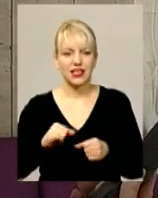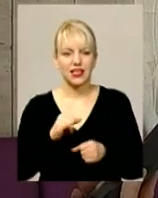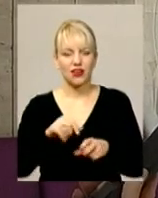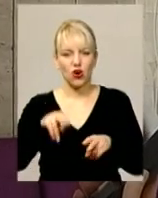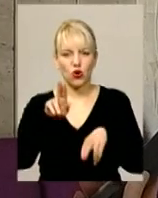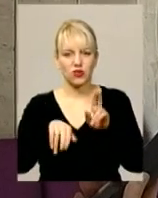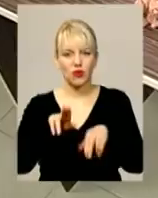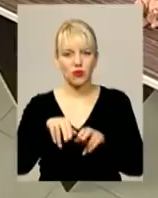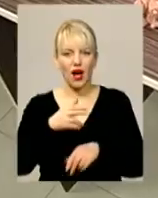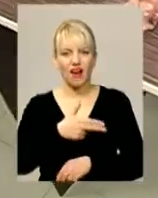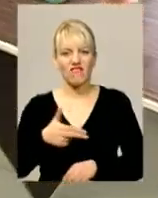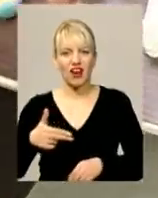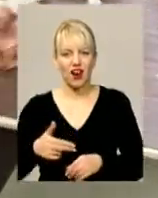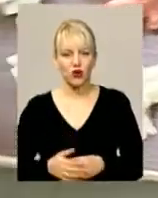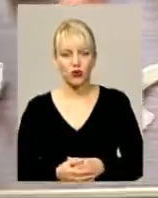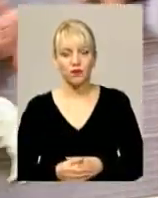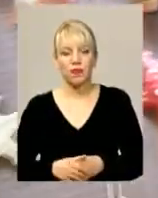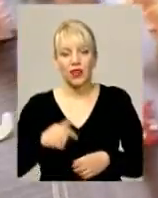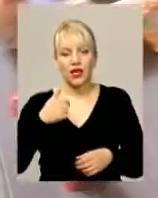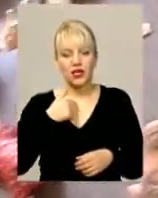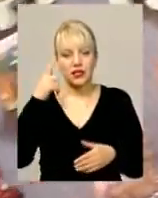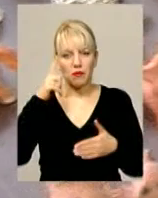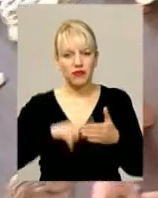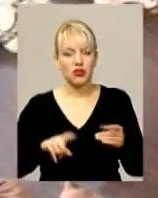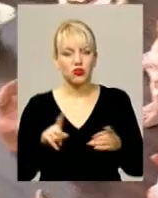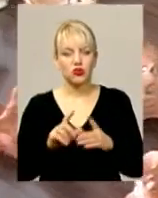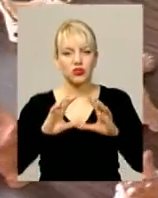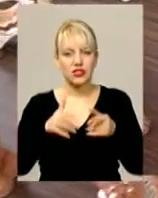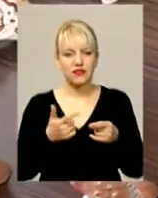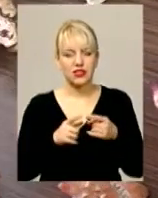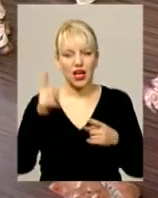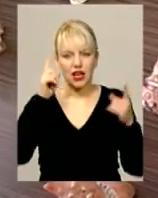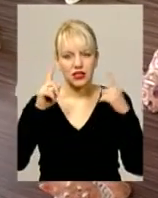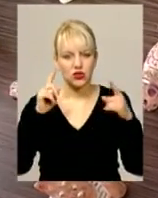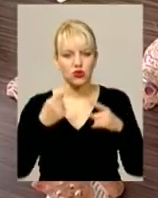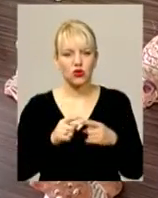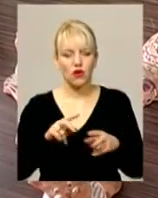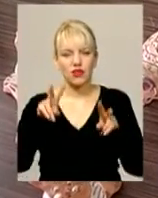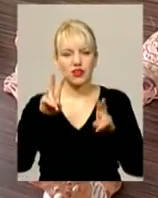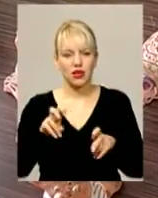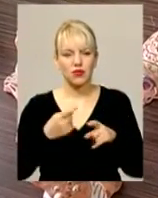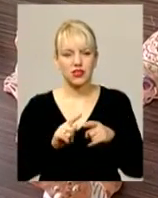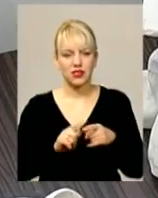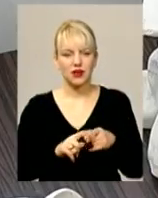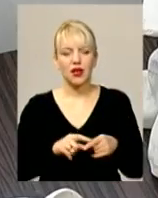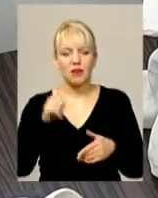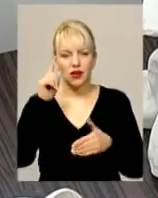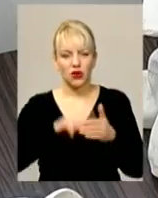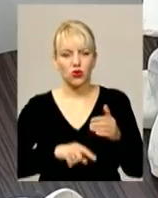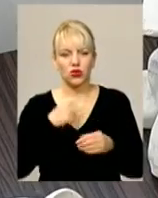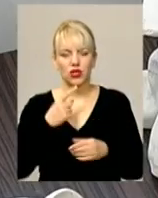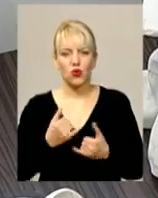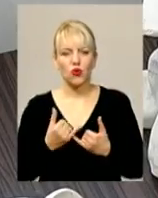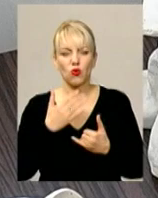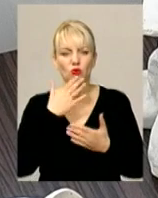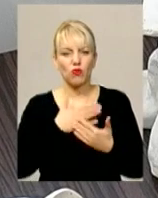акварелью. Школярі запевняють, свід кераміки – казковий. І саме ця тема, переконує викладач кераміки Людмила Тершівська, улюблена